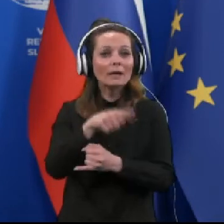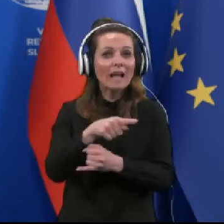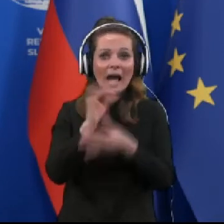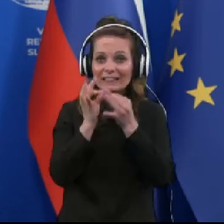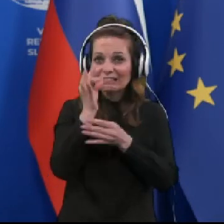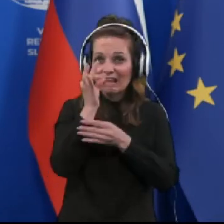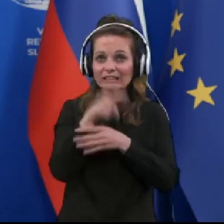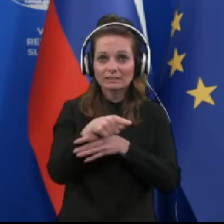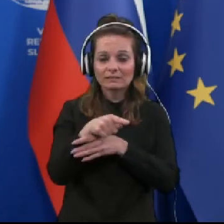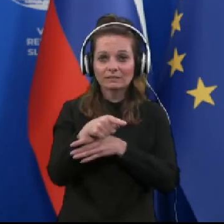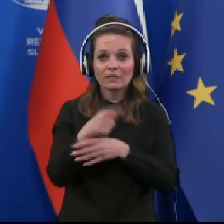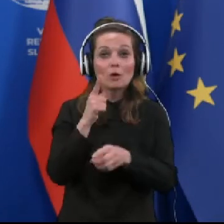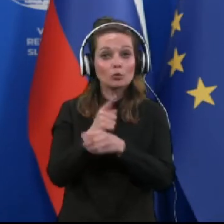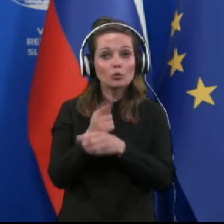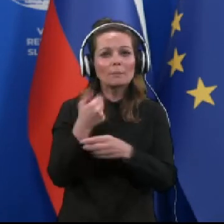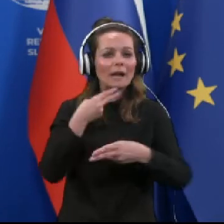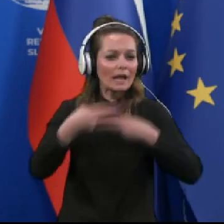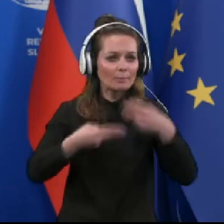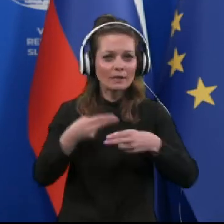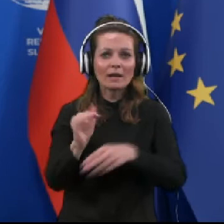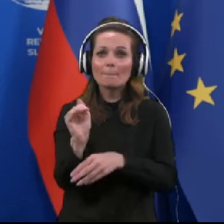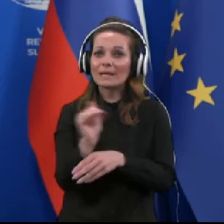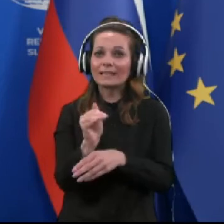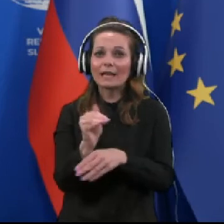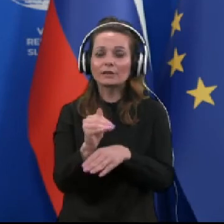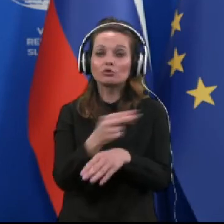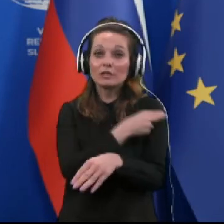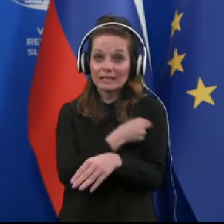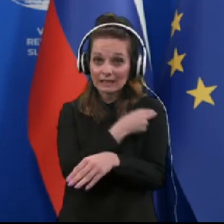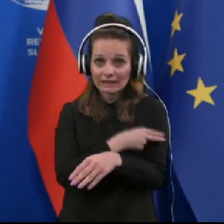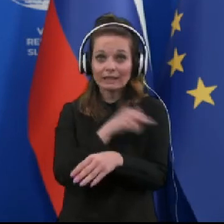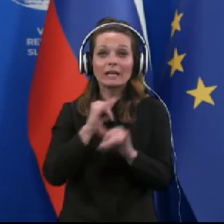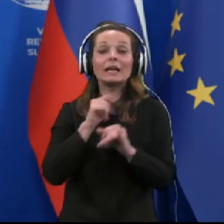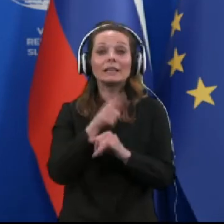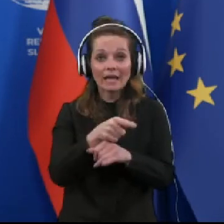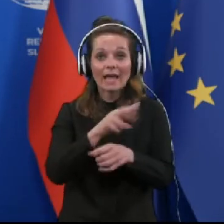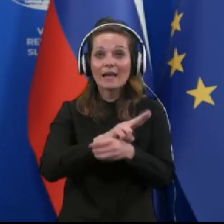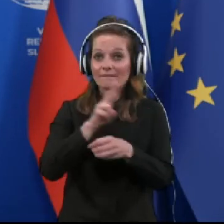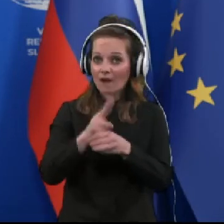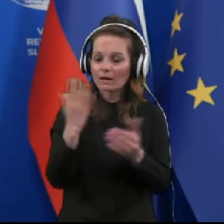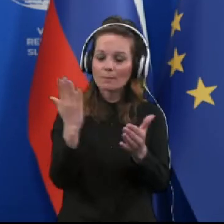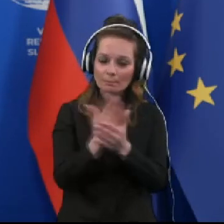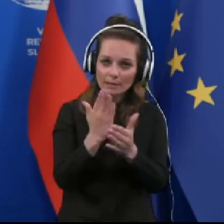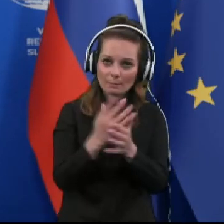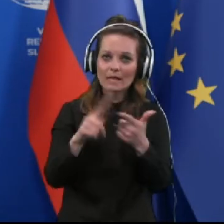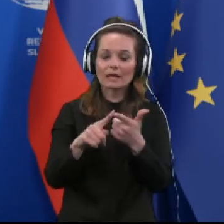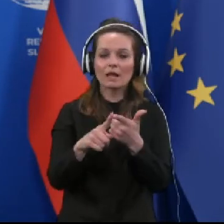ki smo ga tudi preverili na pediatrični kliniki, je varen, primeren